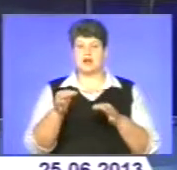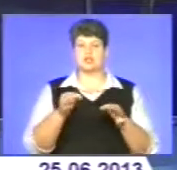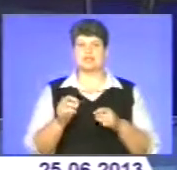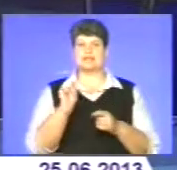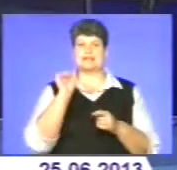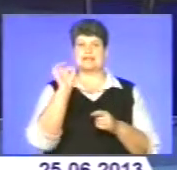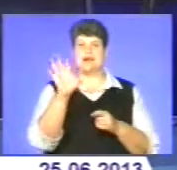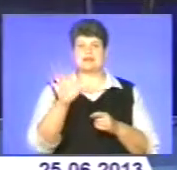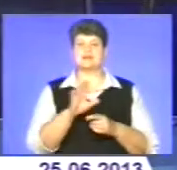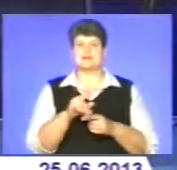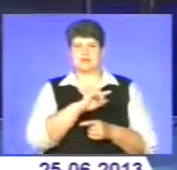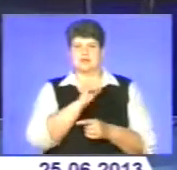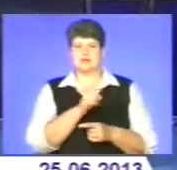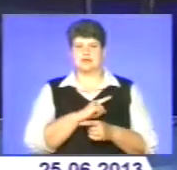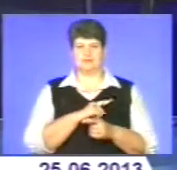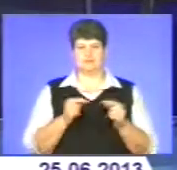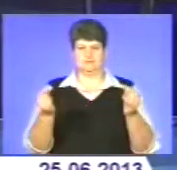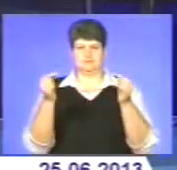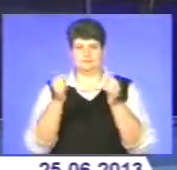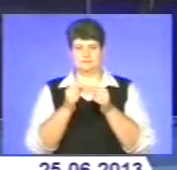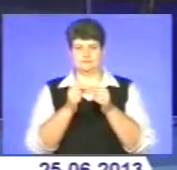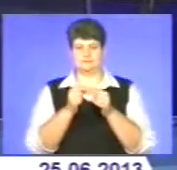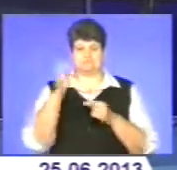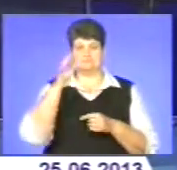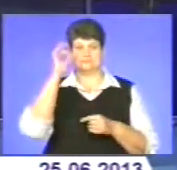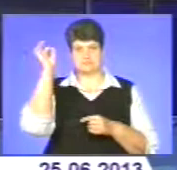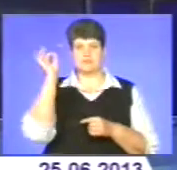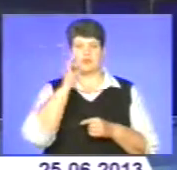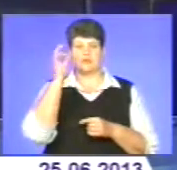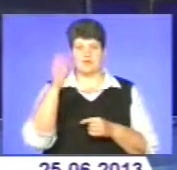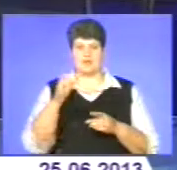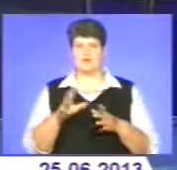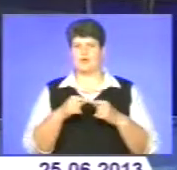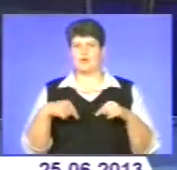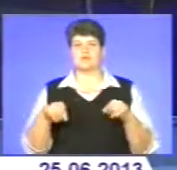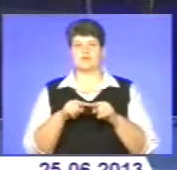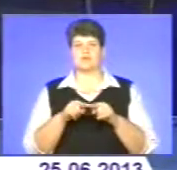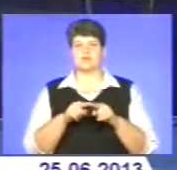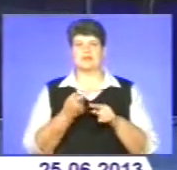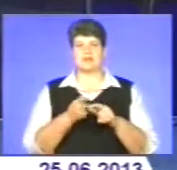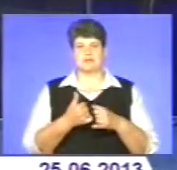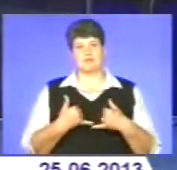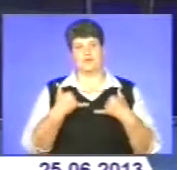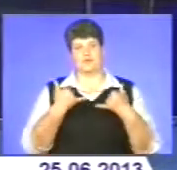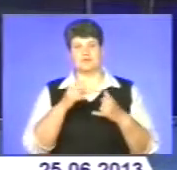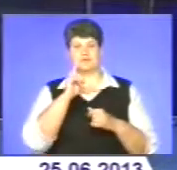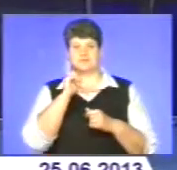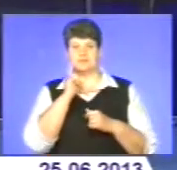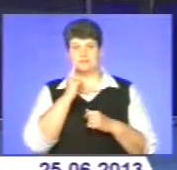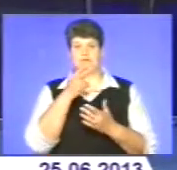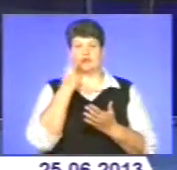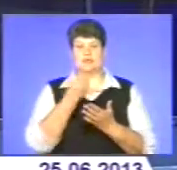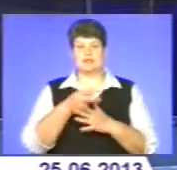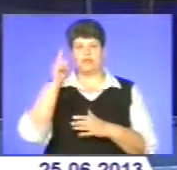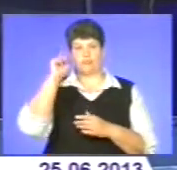Найсильніші, найспритніші, найточніші, найтмітливіші і найорганізованіші. Поважні іюні демонстрували вміння